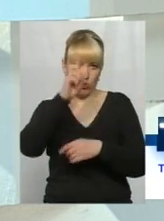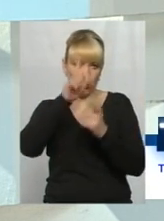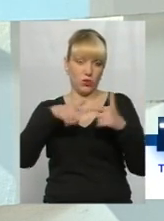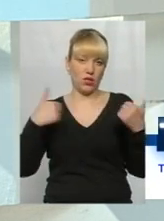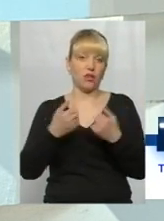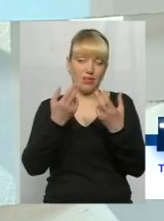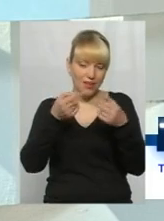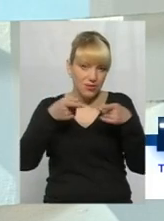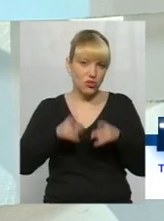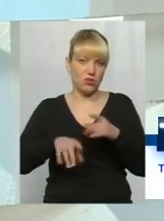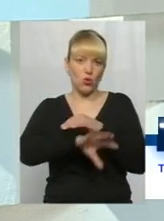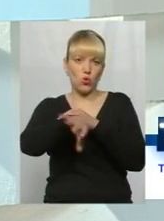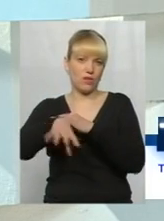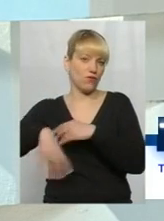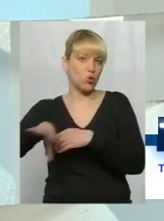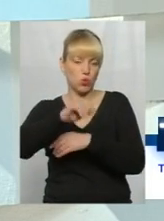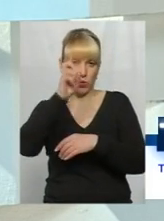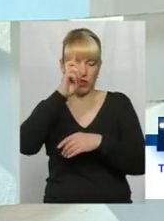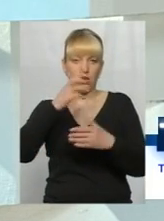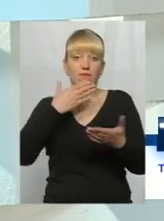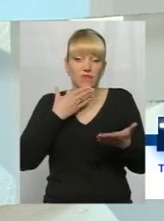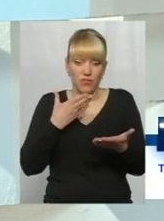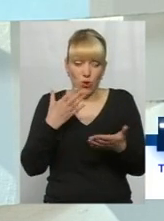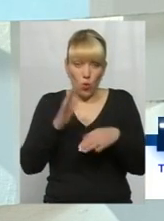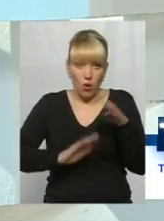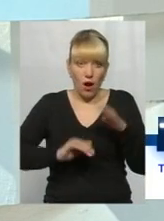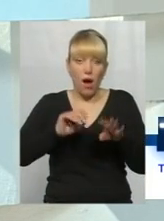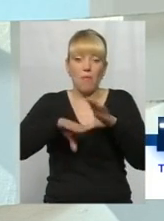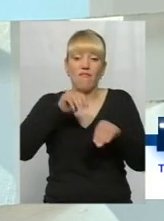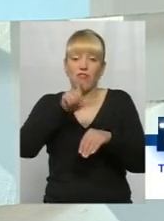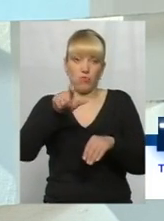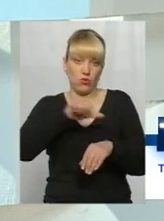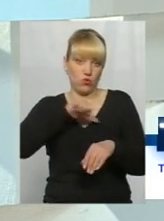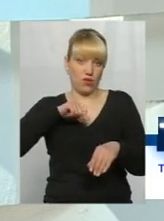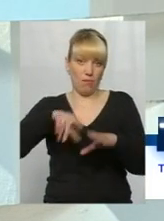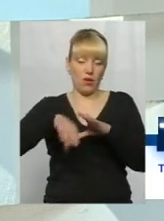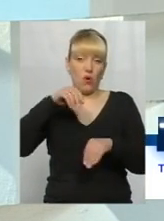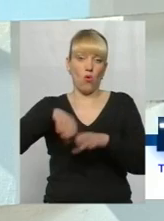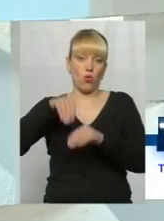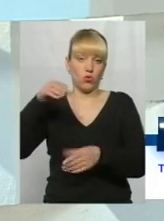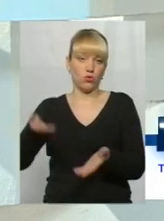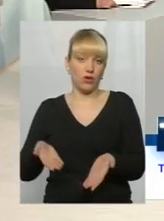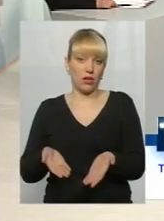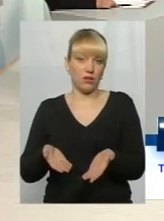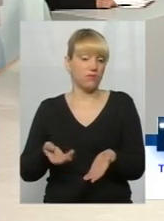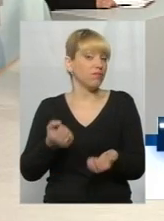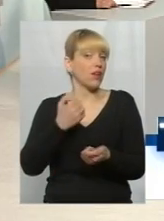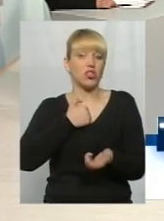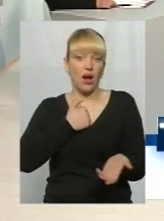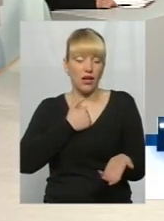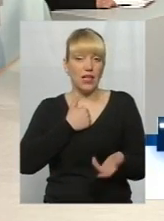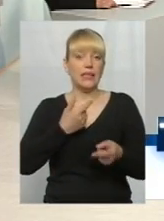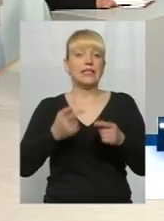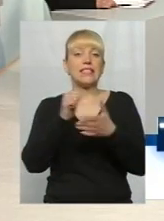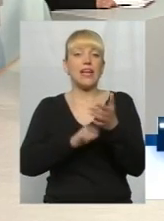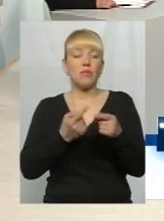розікрадена. Але це ми власними руками, виборці, голосували за цей процес, за цей результат. На жаль. Саме через те,